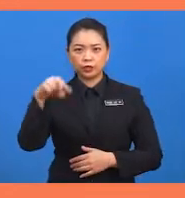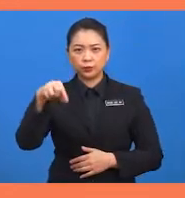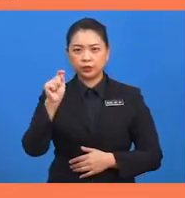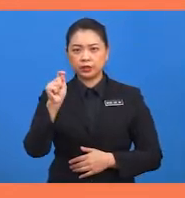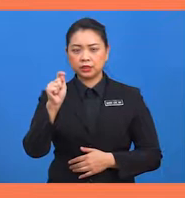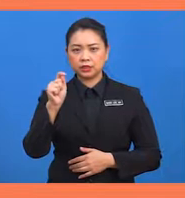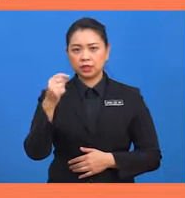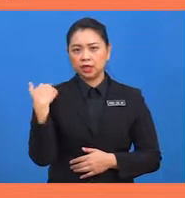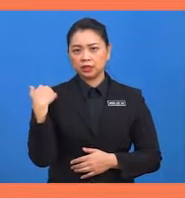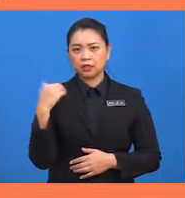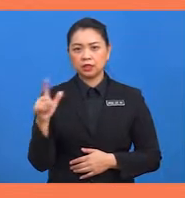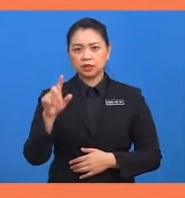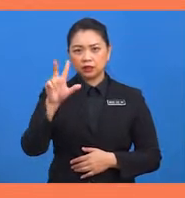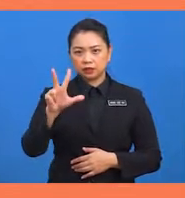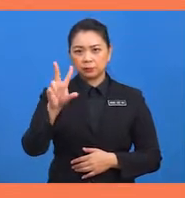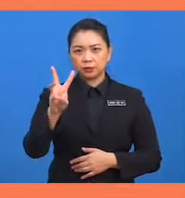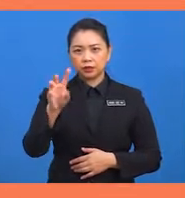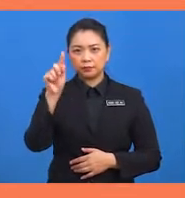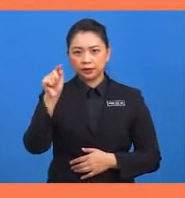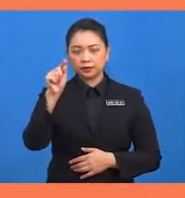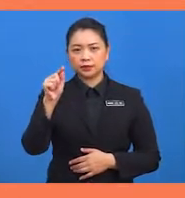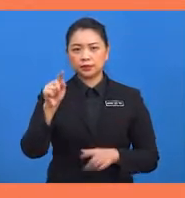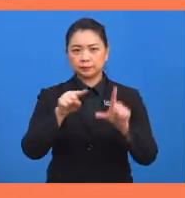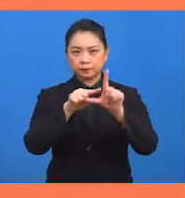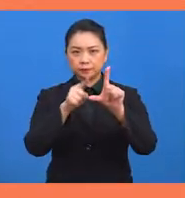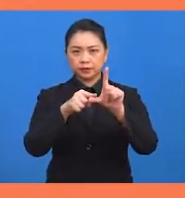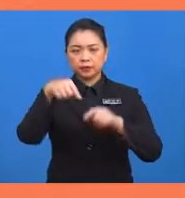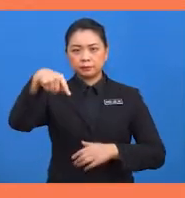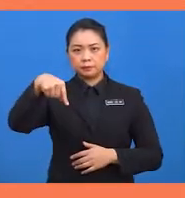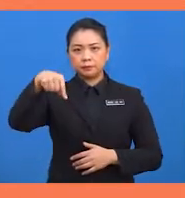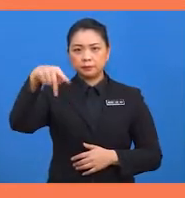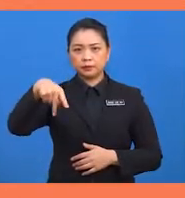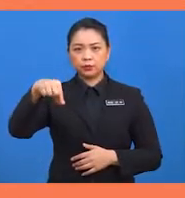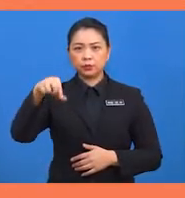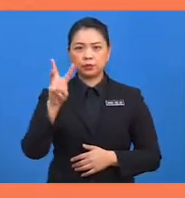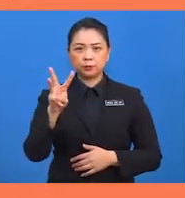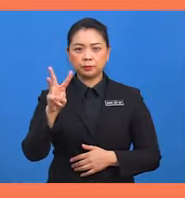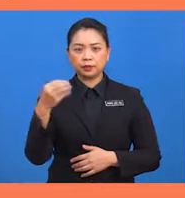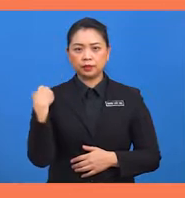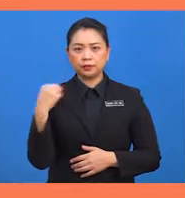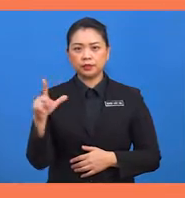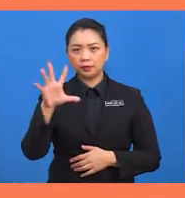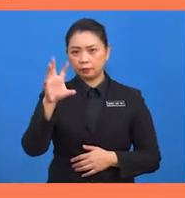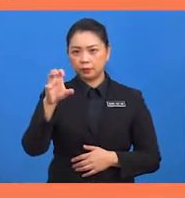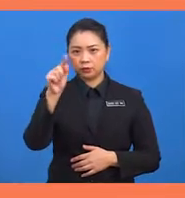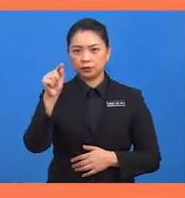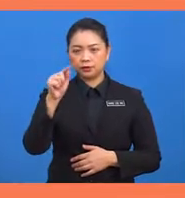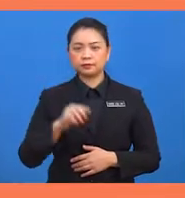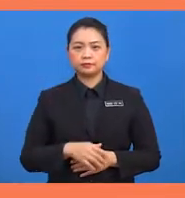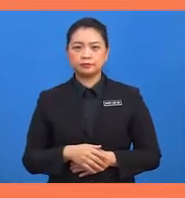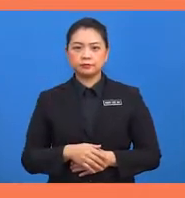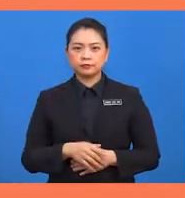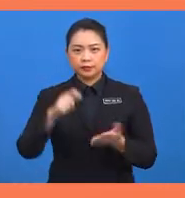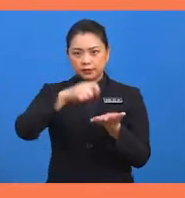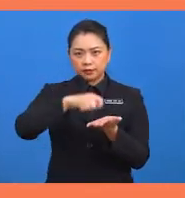RQT ialah 36 darjah dan sudut PQW ialah 50